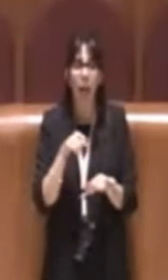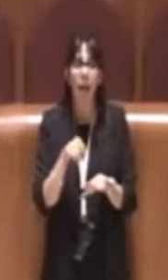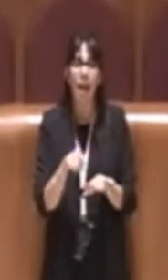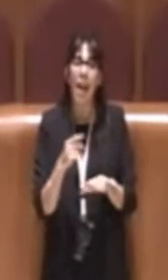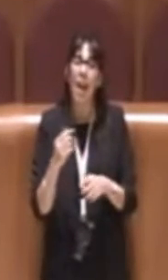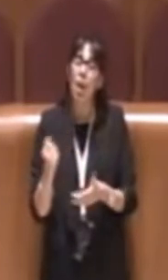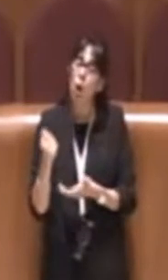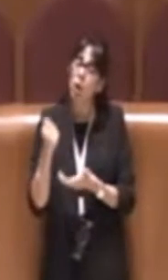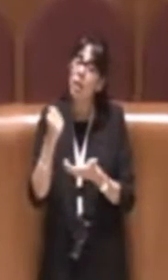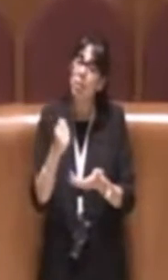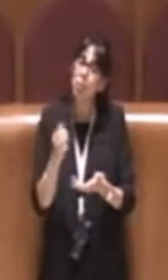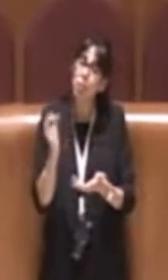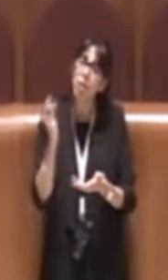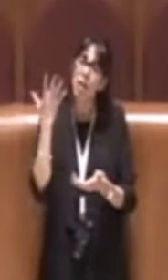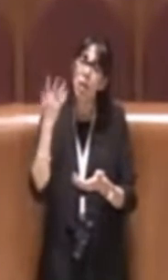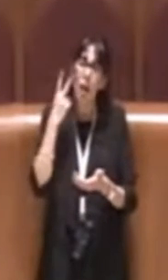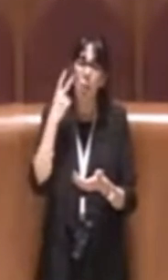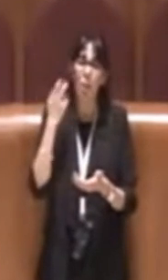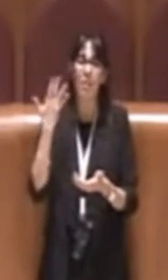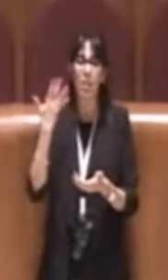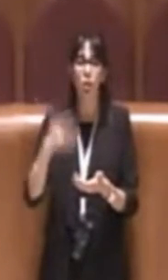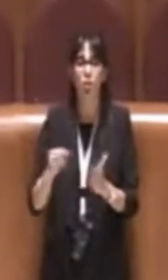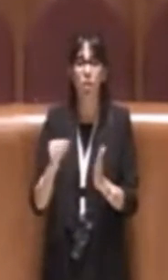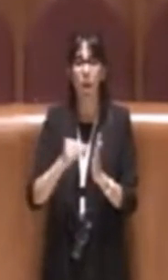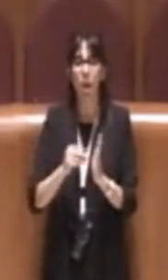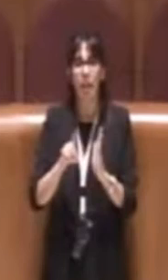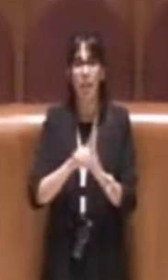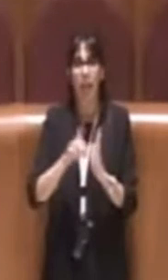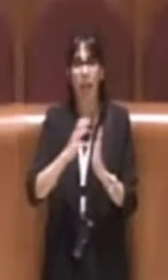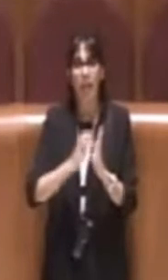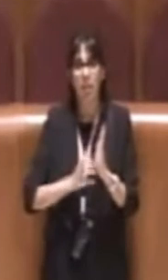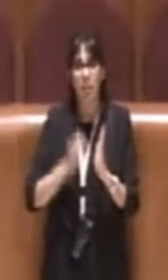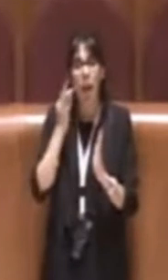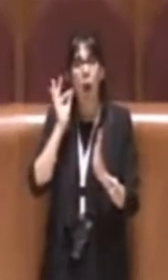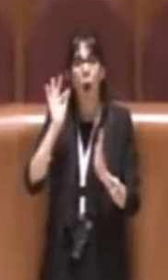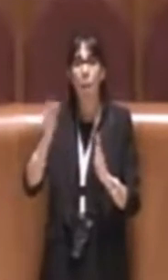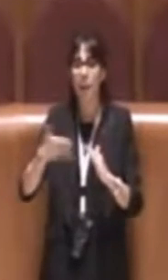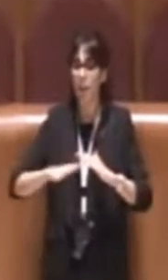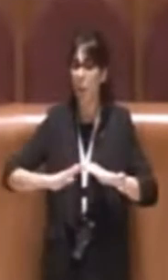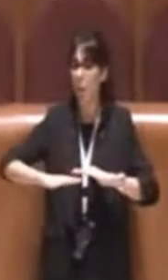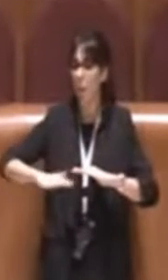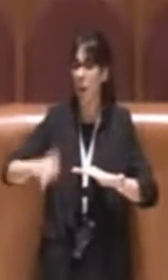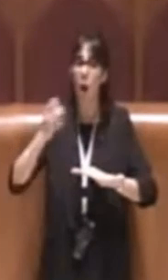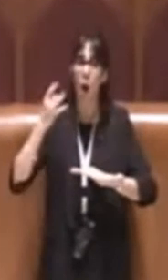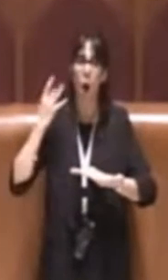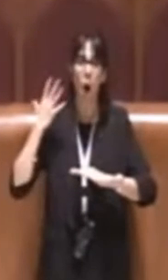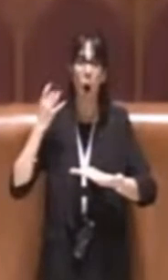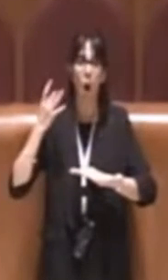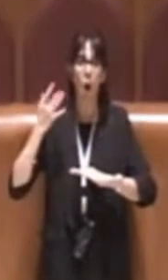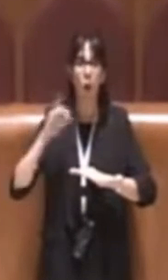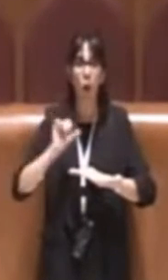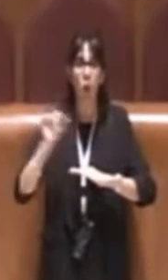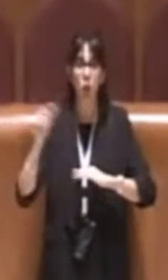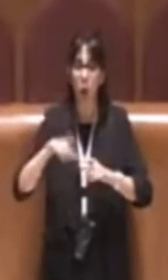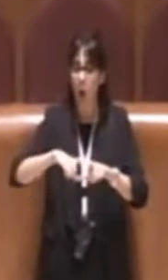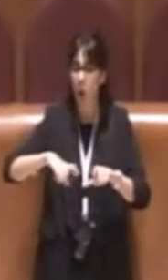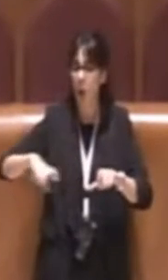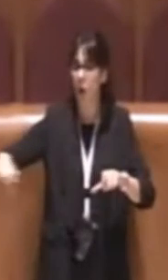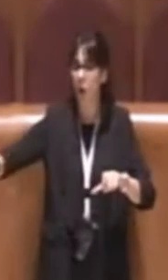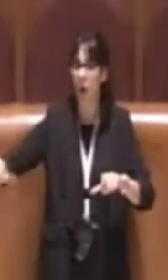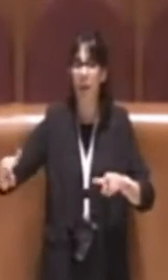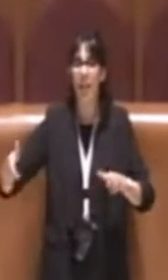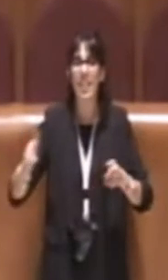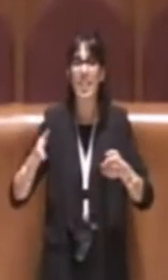straordinario previsto in delibera non per l'astricare d'oro ovviamente solo il tratto davanti all